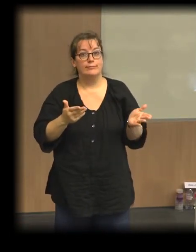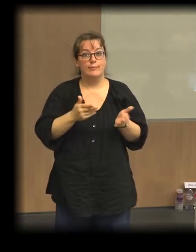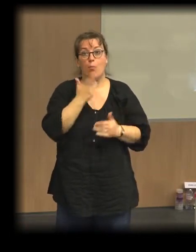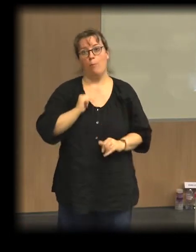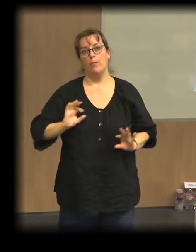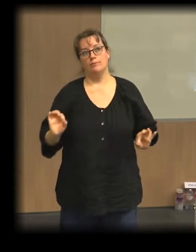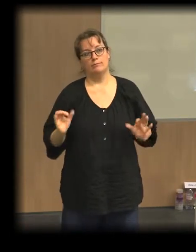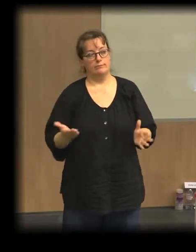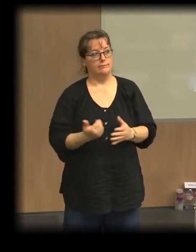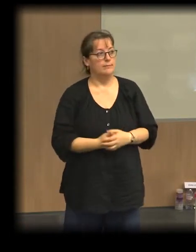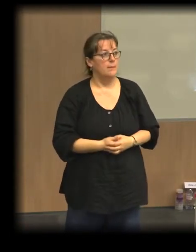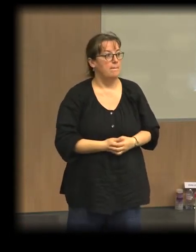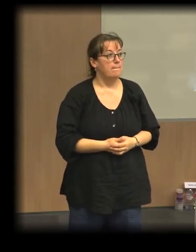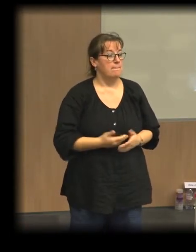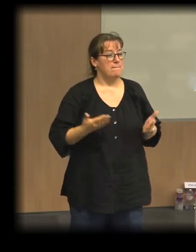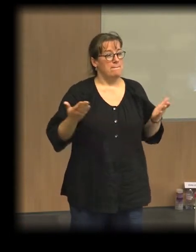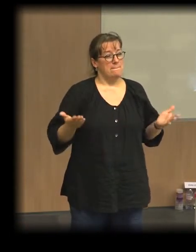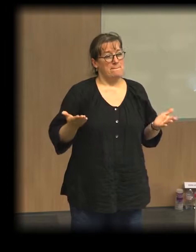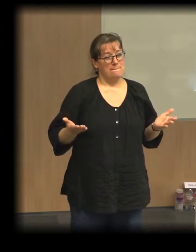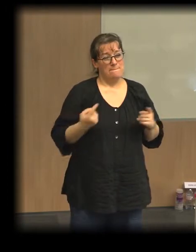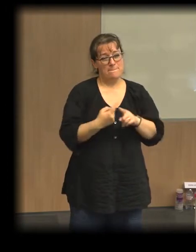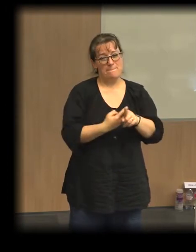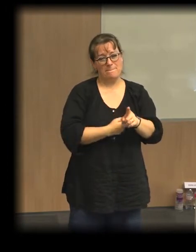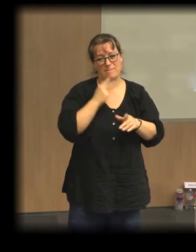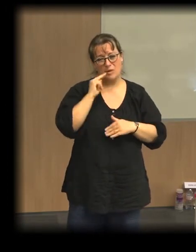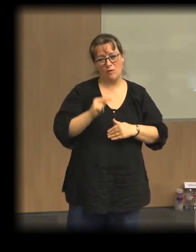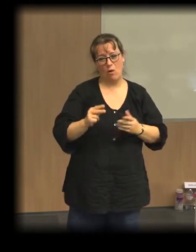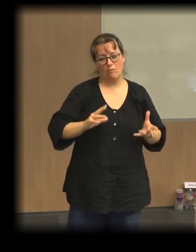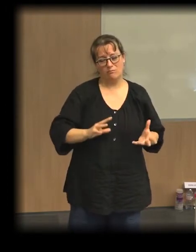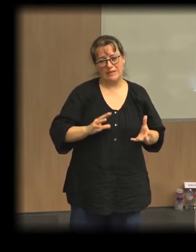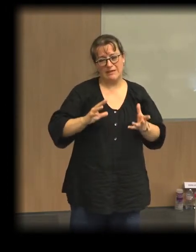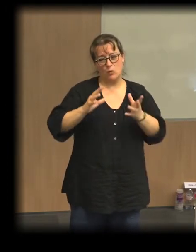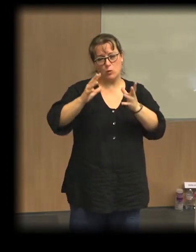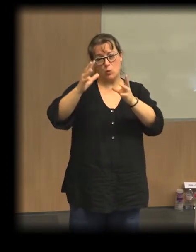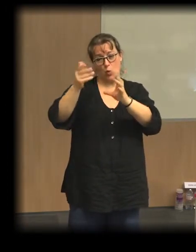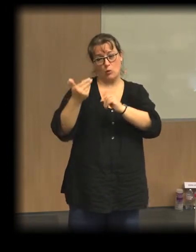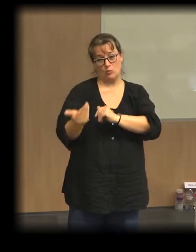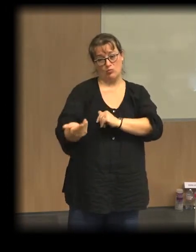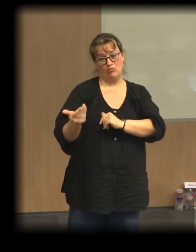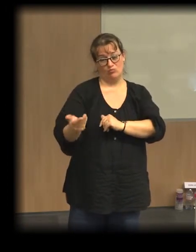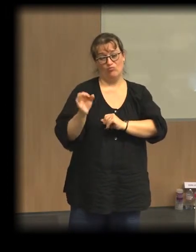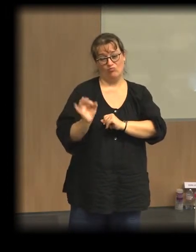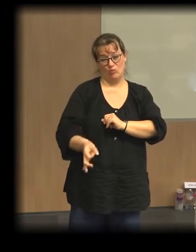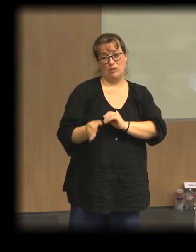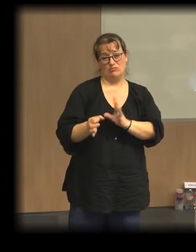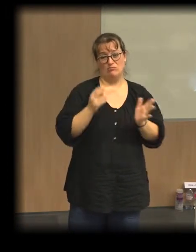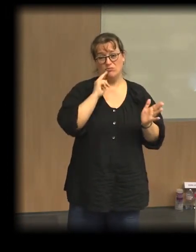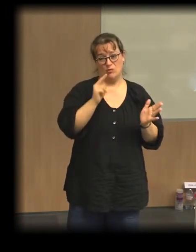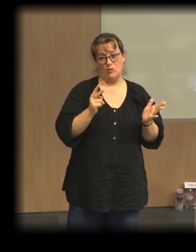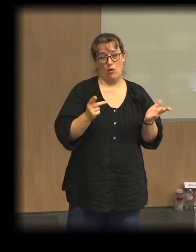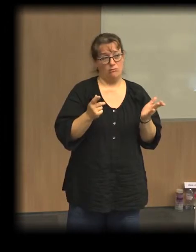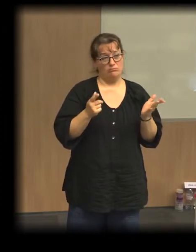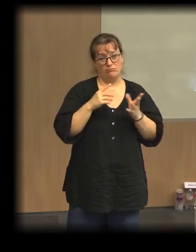formes d'évolution qui vont incontestablement dans ce sens-là. C'est aussi soutenu par des